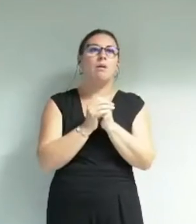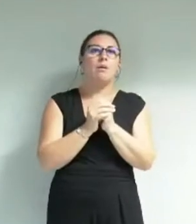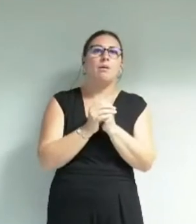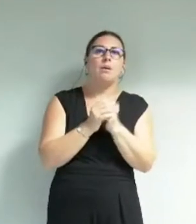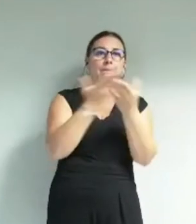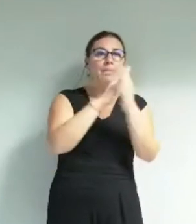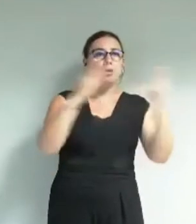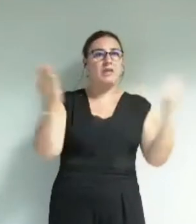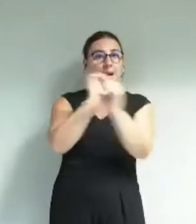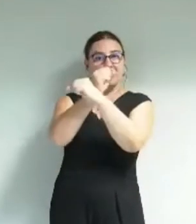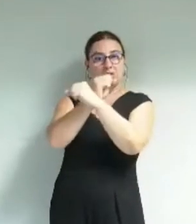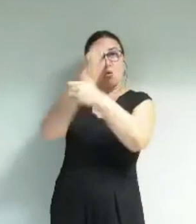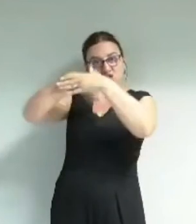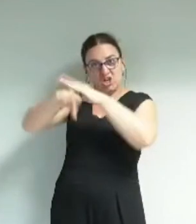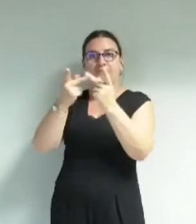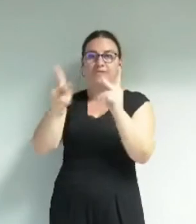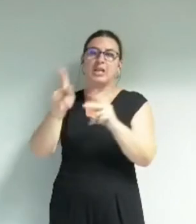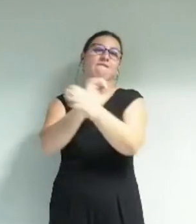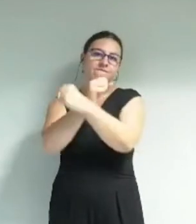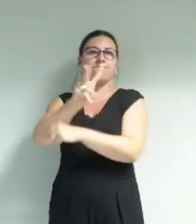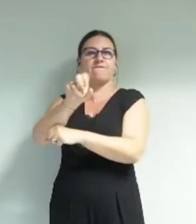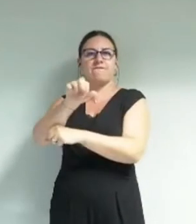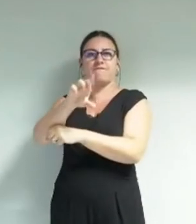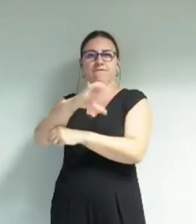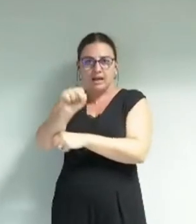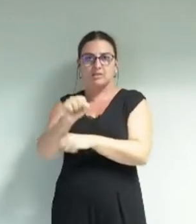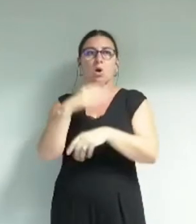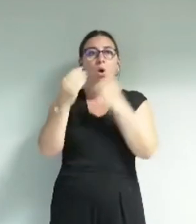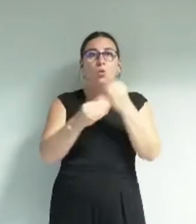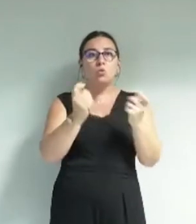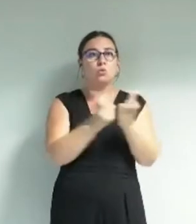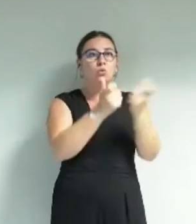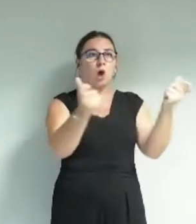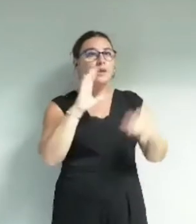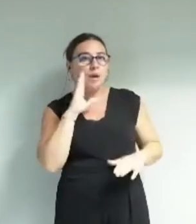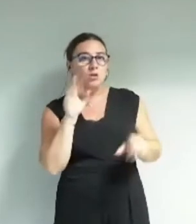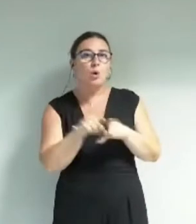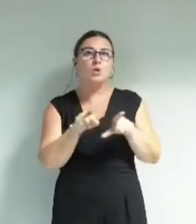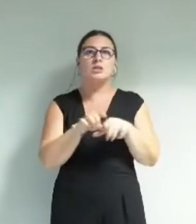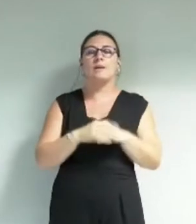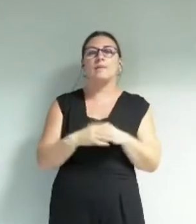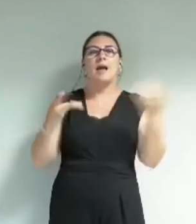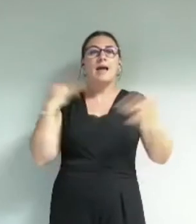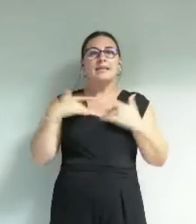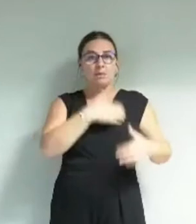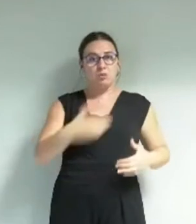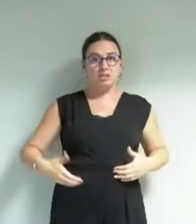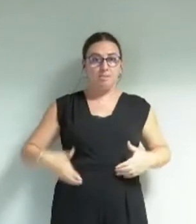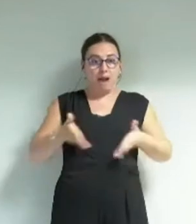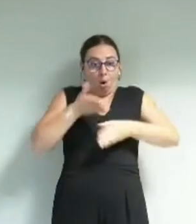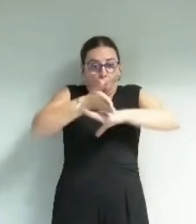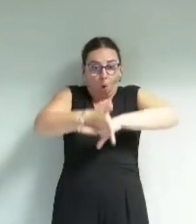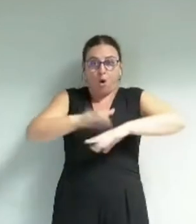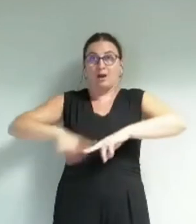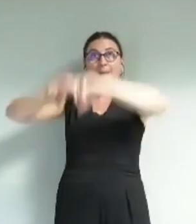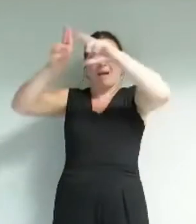de la prison de Vars intervient dans les centres d'hébergement la réfection du hall du théâtre municipal en cours en ce moment même alors